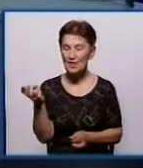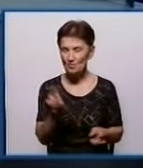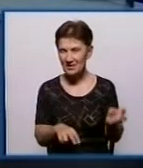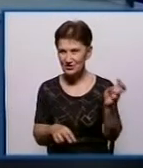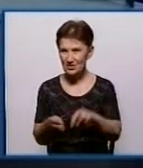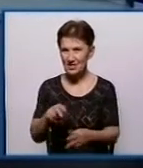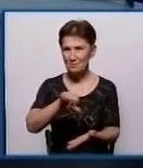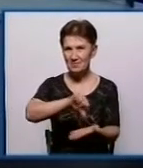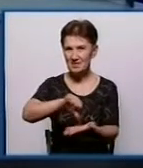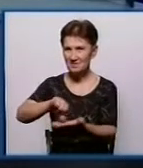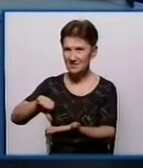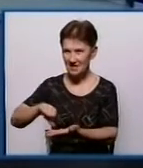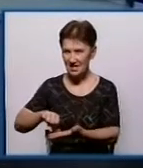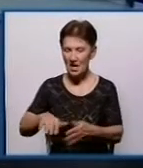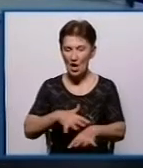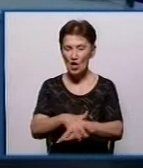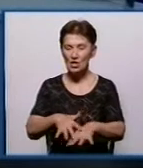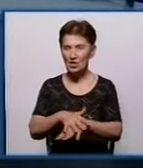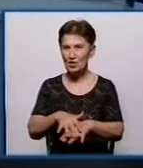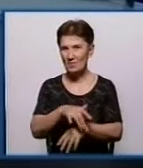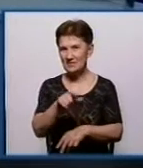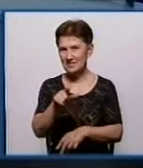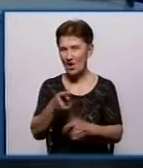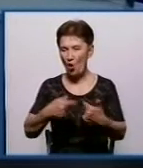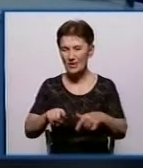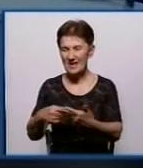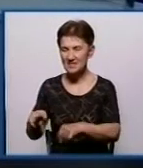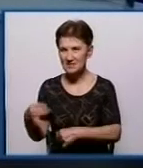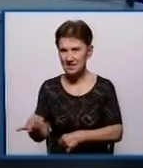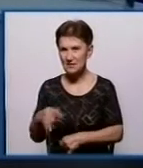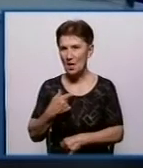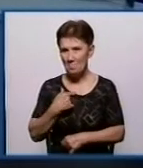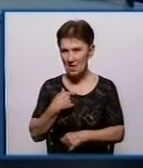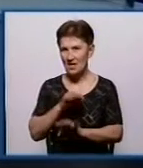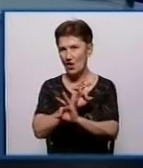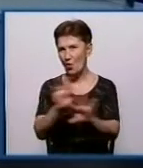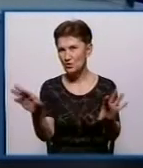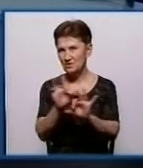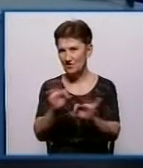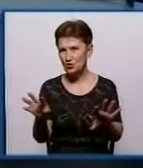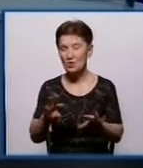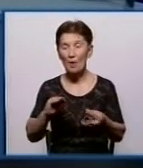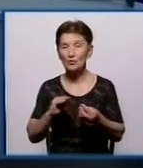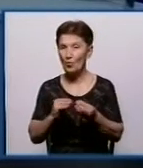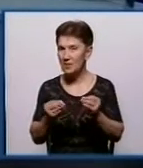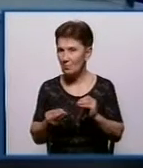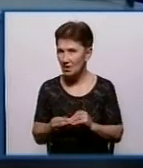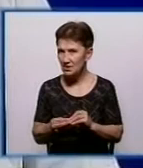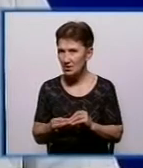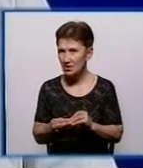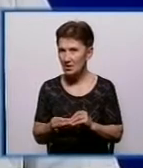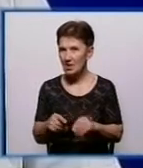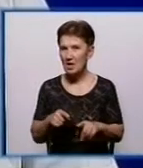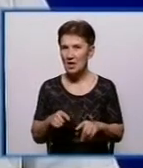представники громадських організацій. Ми озвучували проблематику. Громадські